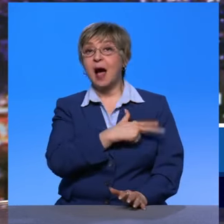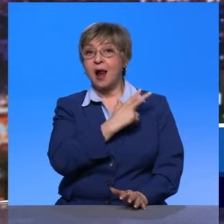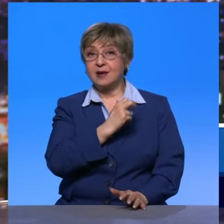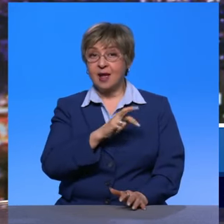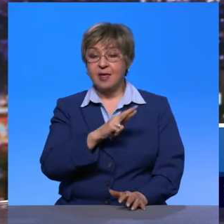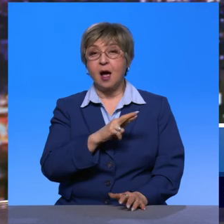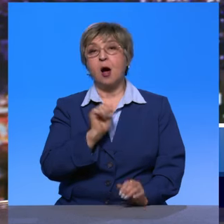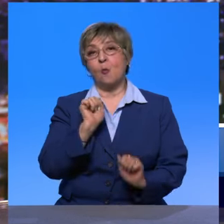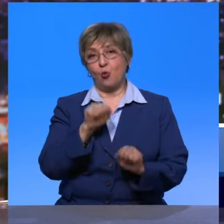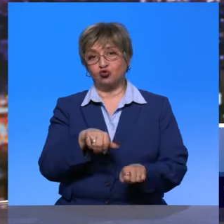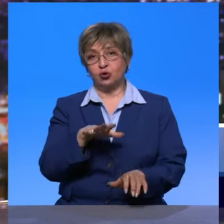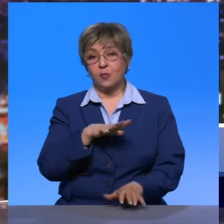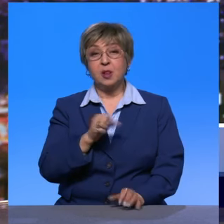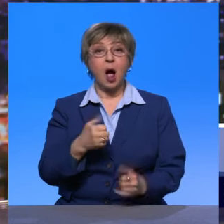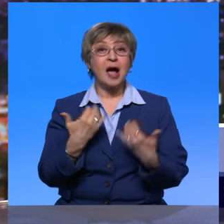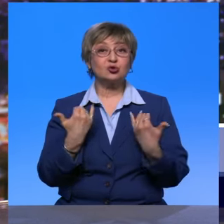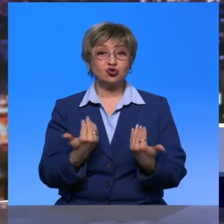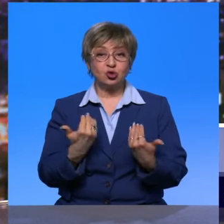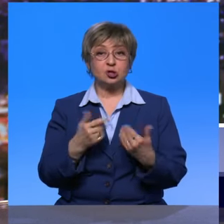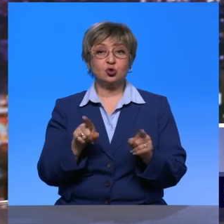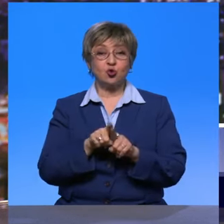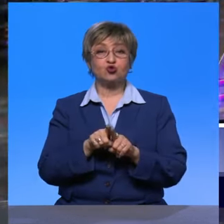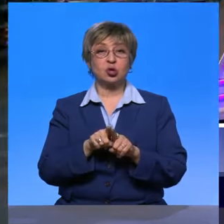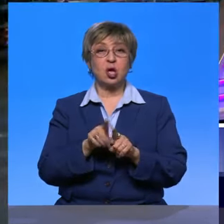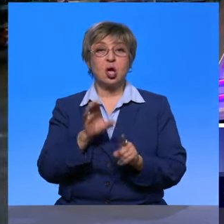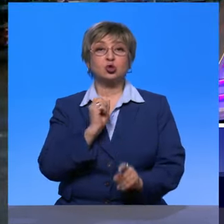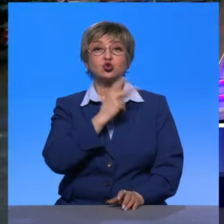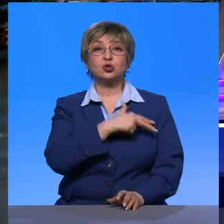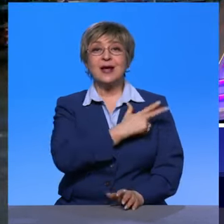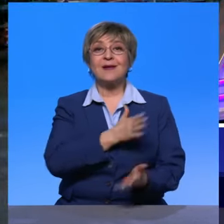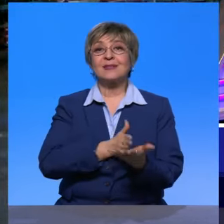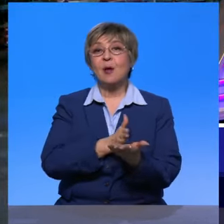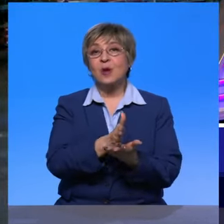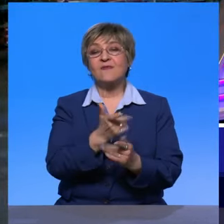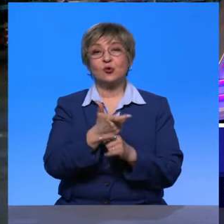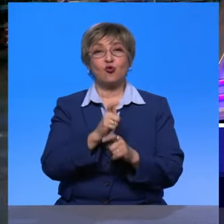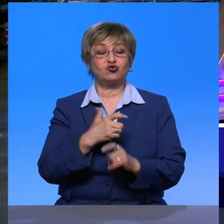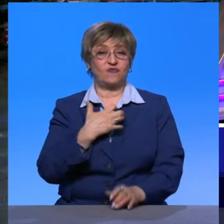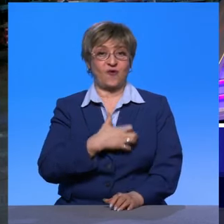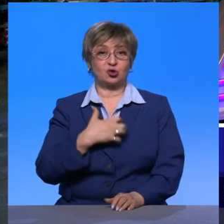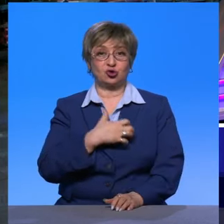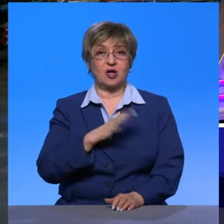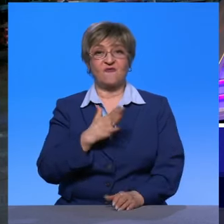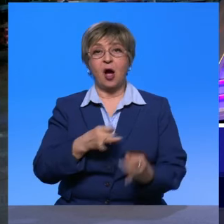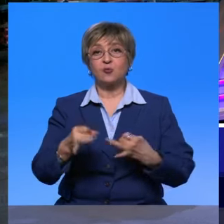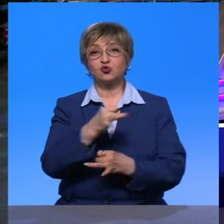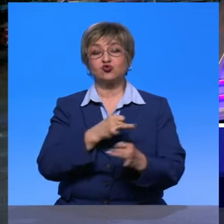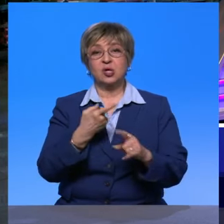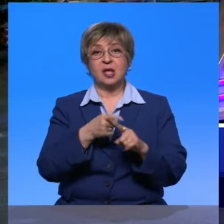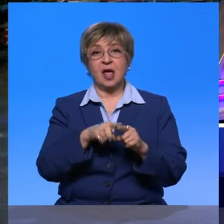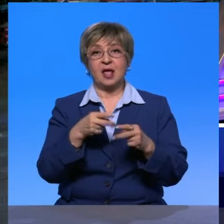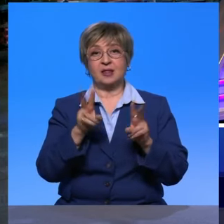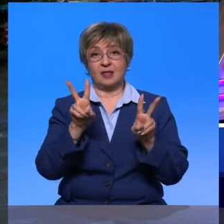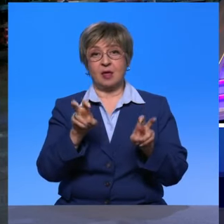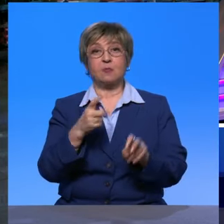доступная. Сейчас, я так понимаю, тоже все-таки социальная направленность очень важна в обсуждении этой темы? Сто